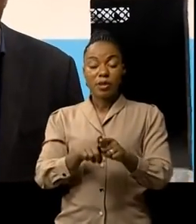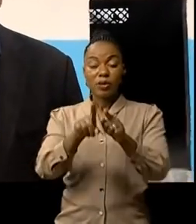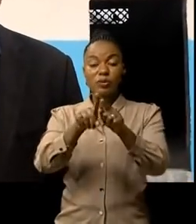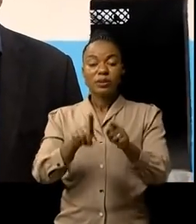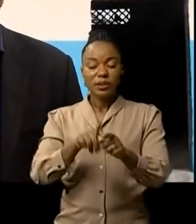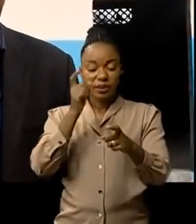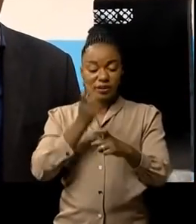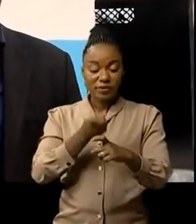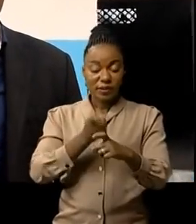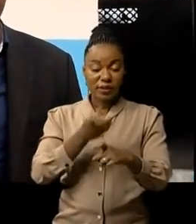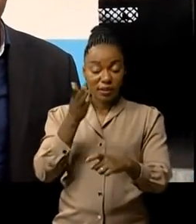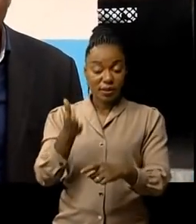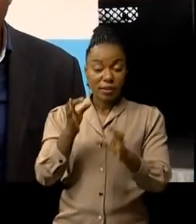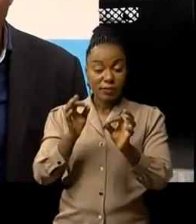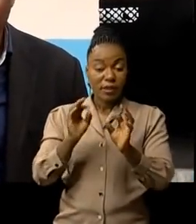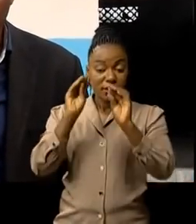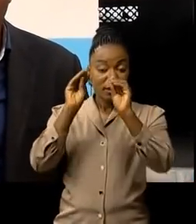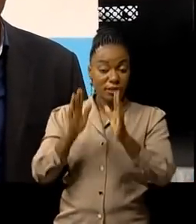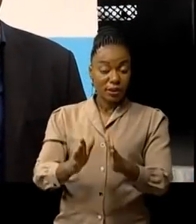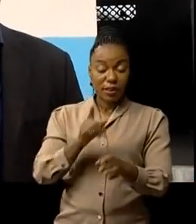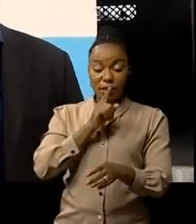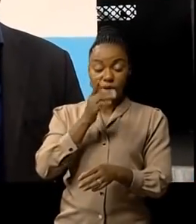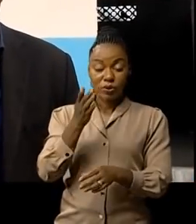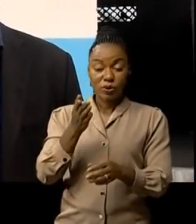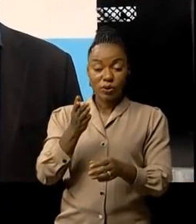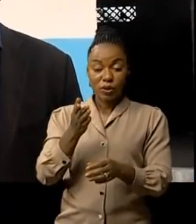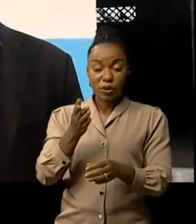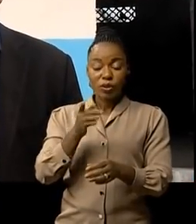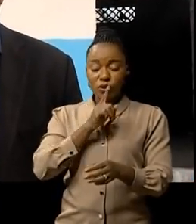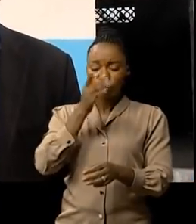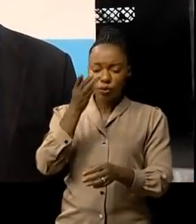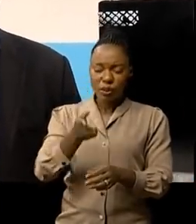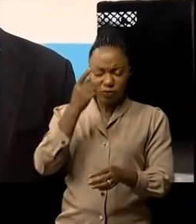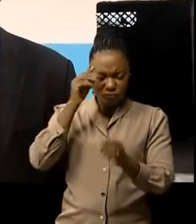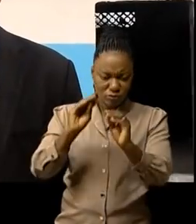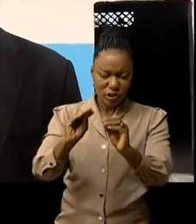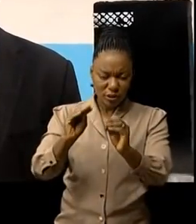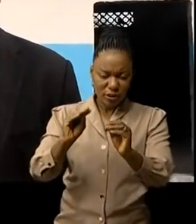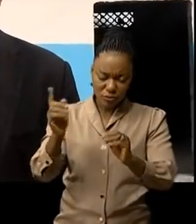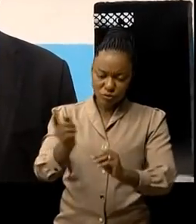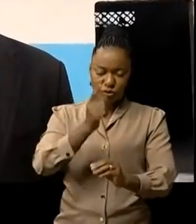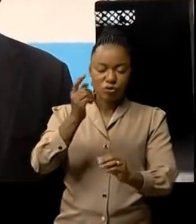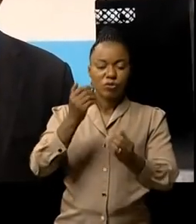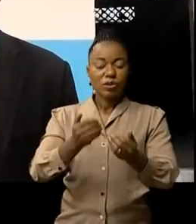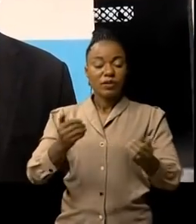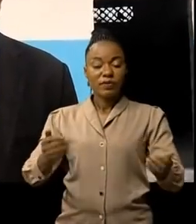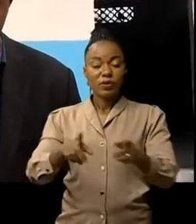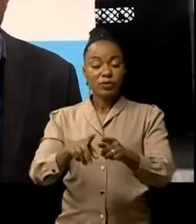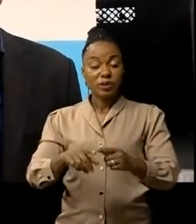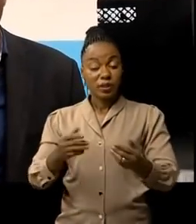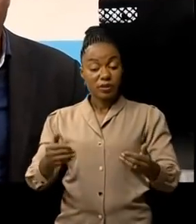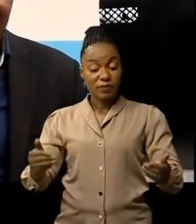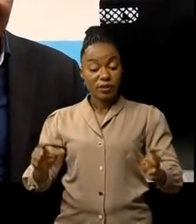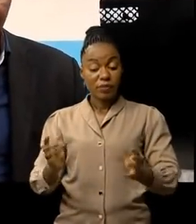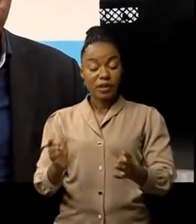difficultés mais ces enseignants se donnent quand même pour assumer leurs tâches convenablement Nous sommes une école bilingue les enfants même de l'école